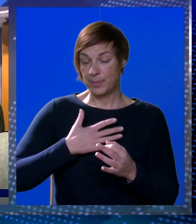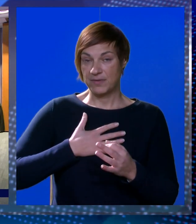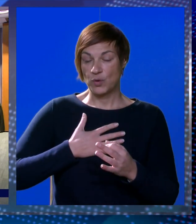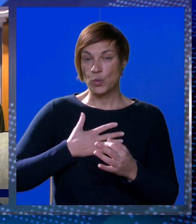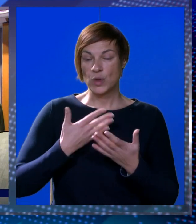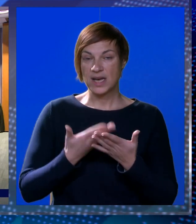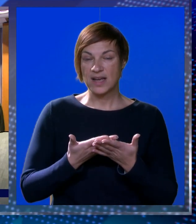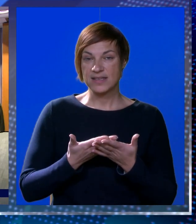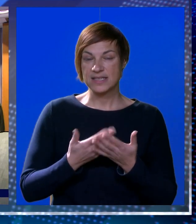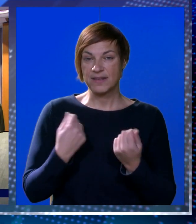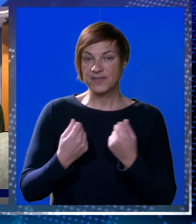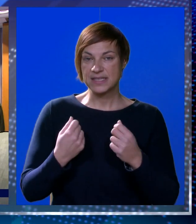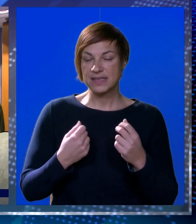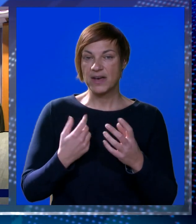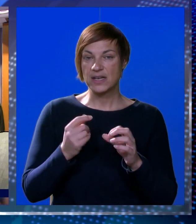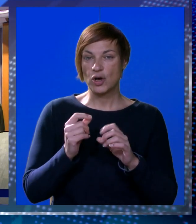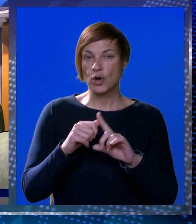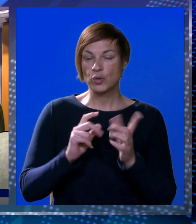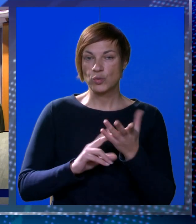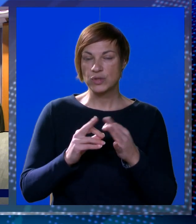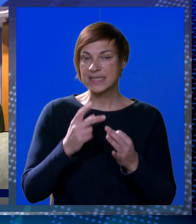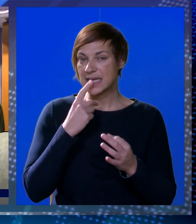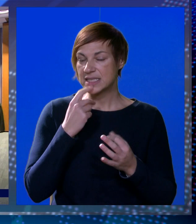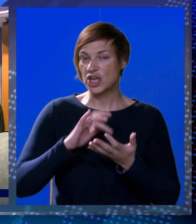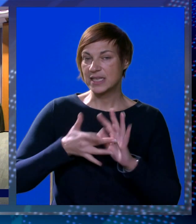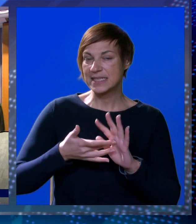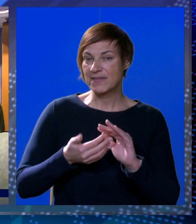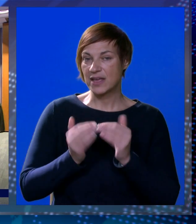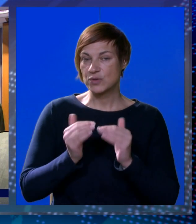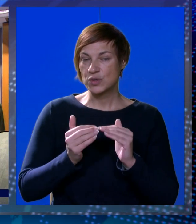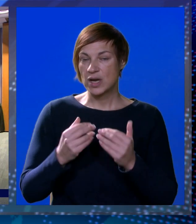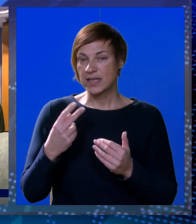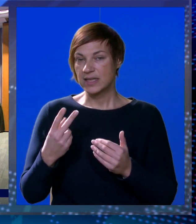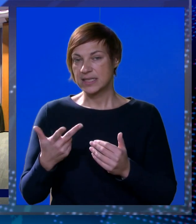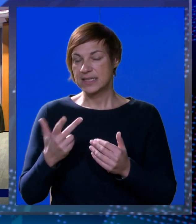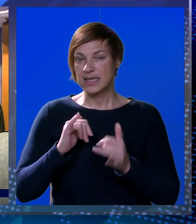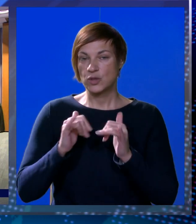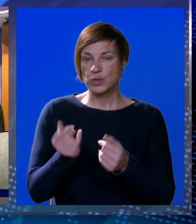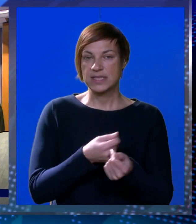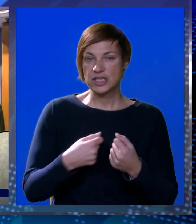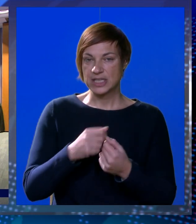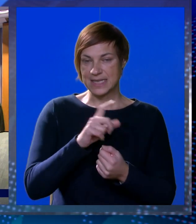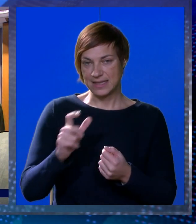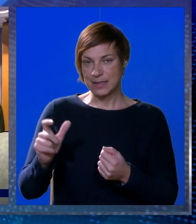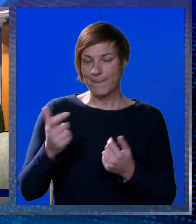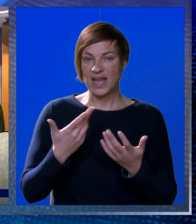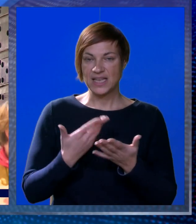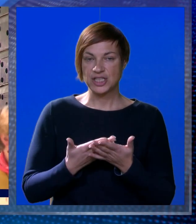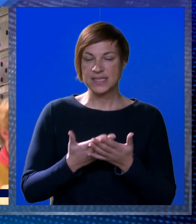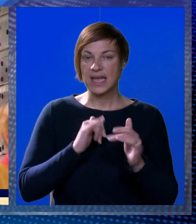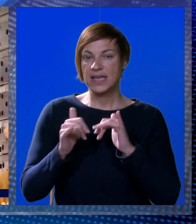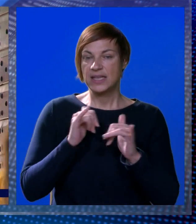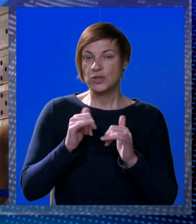u nas, pa imamo festival okusa, pa festival soli, isto sve u suradnji sa druge tri turiške zajednice Pelješca.